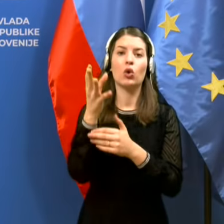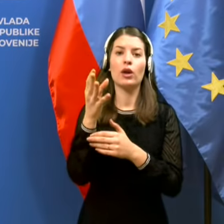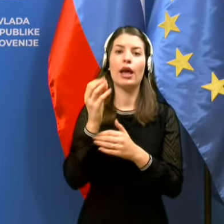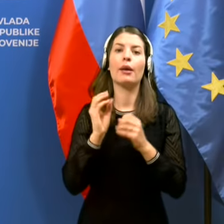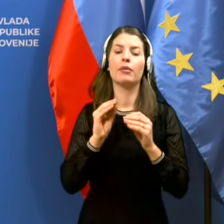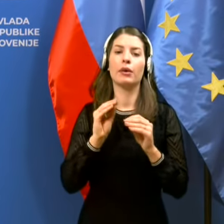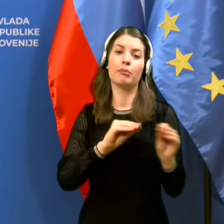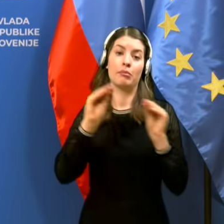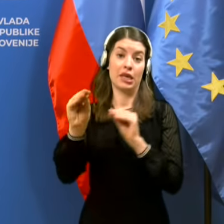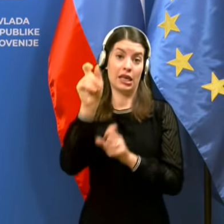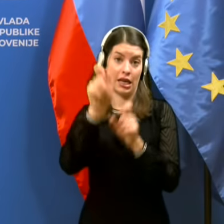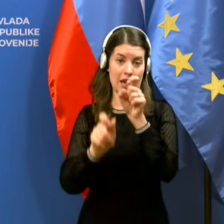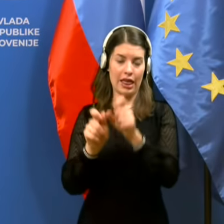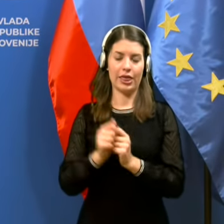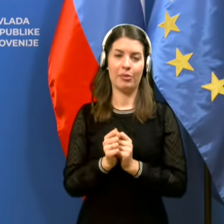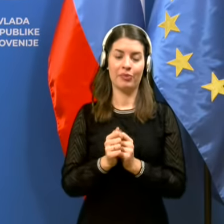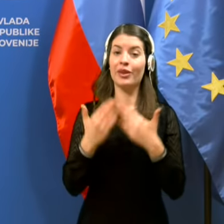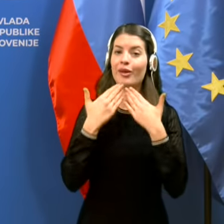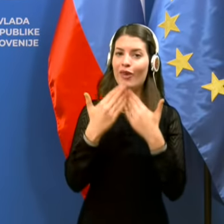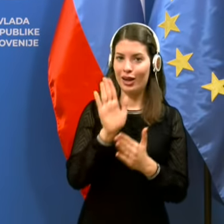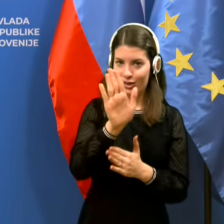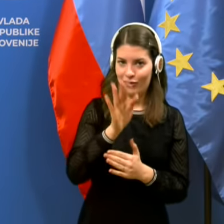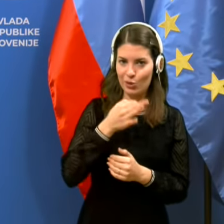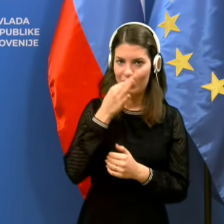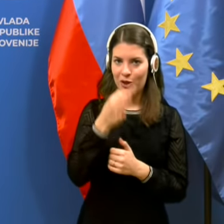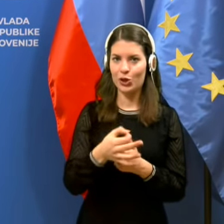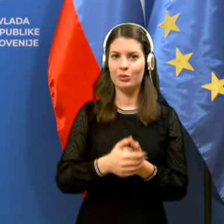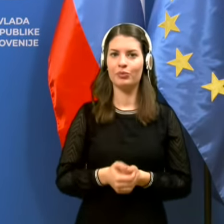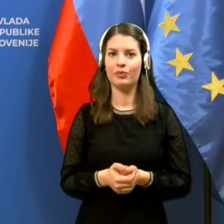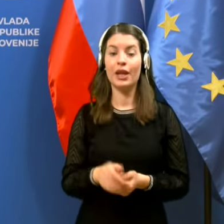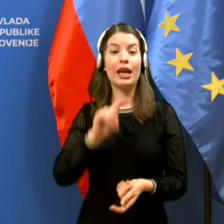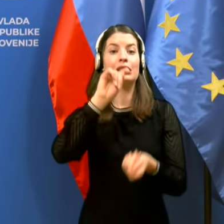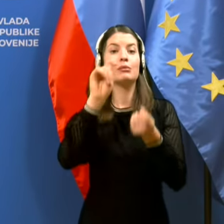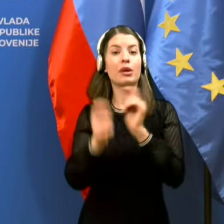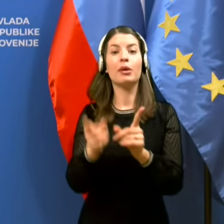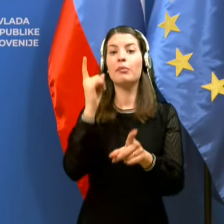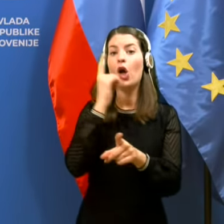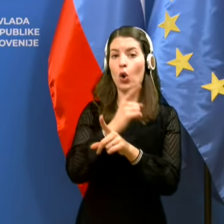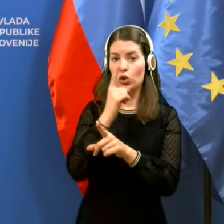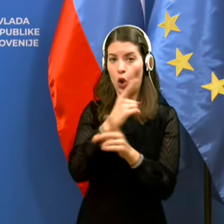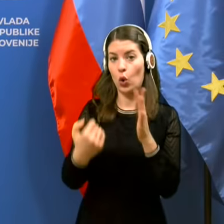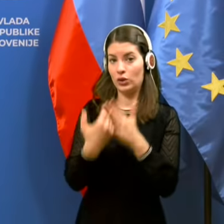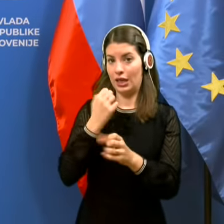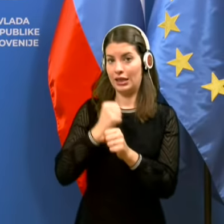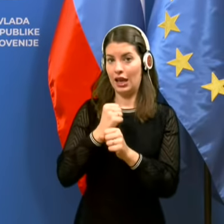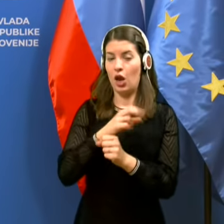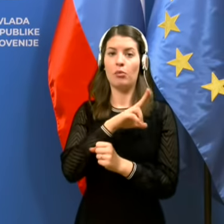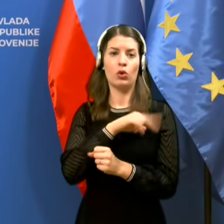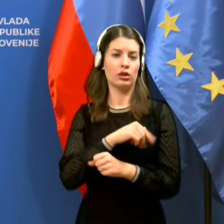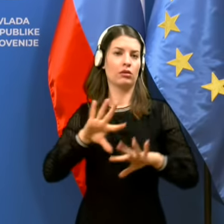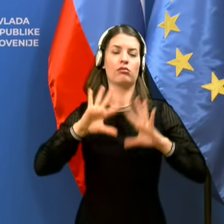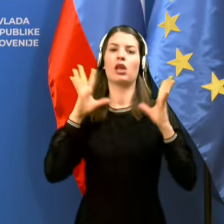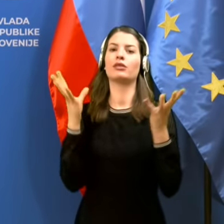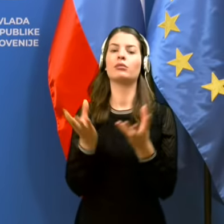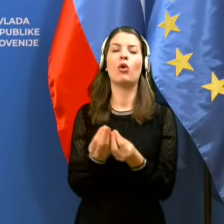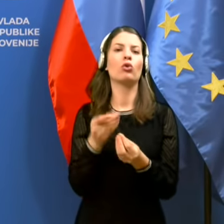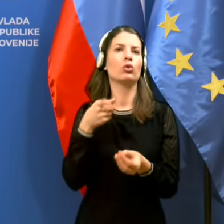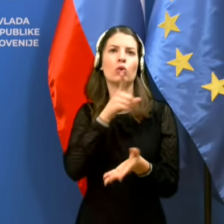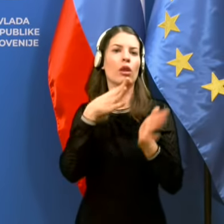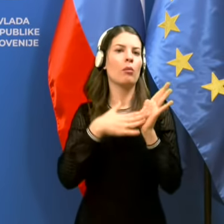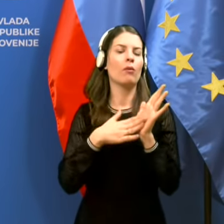Hvala lepa za vprašanje. Spremembe odloko za delo policije seveda zelo nasplošno ne pomeni